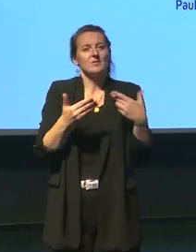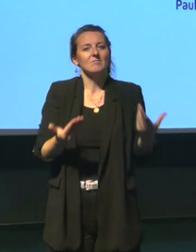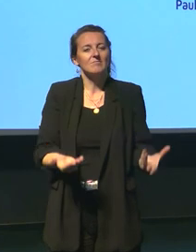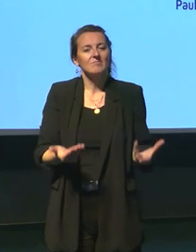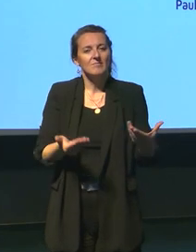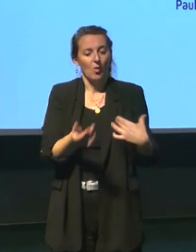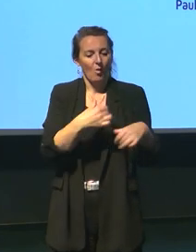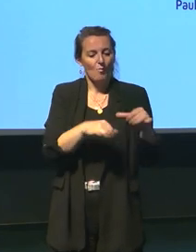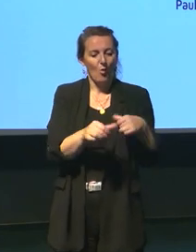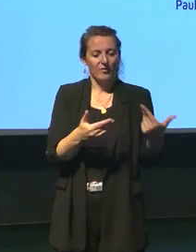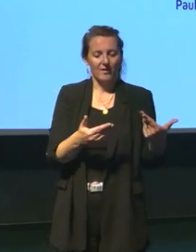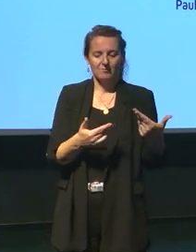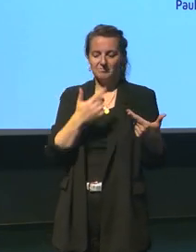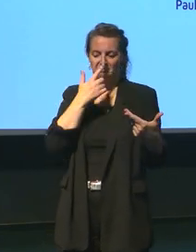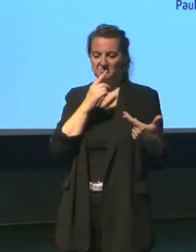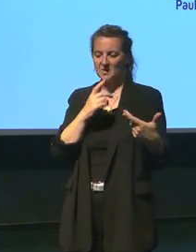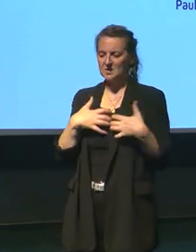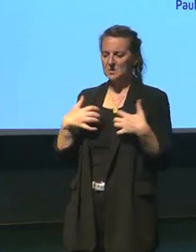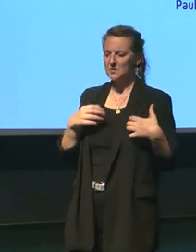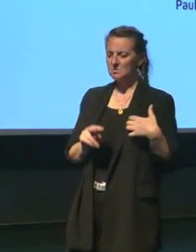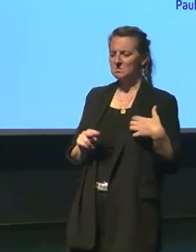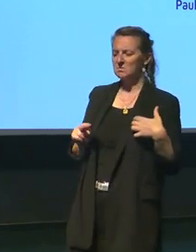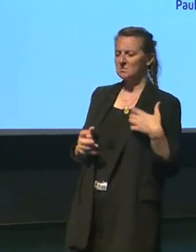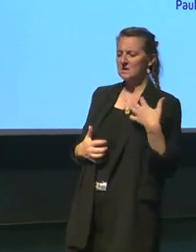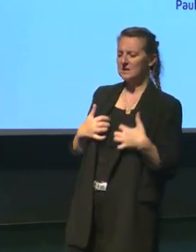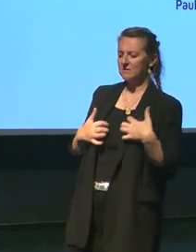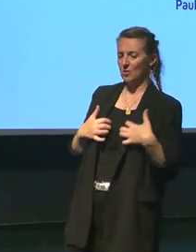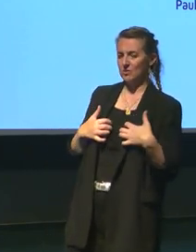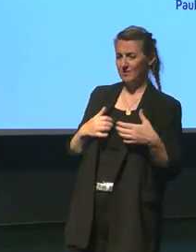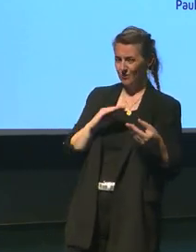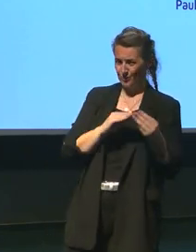dans sa déchance vis-à-vis de la science a un problème d'imagination en fait